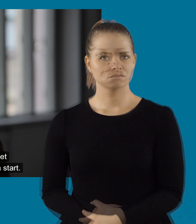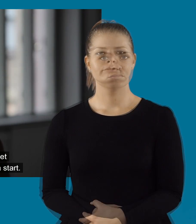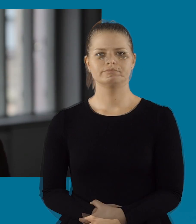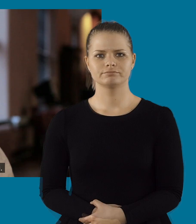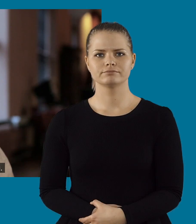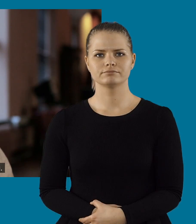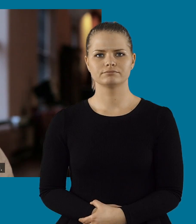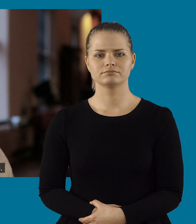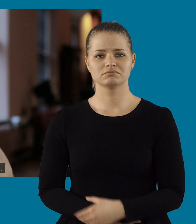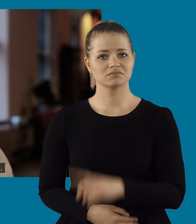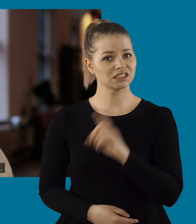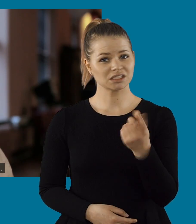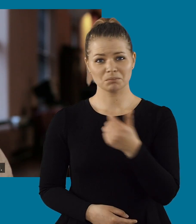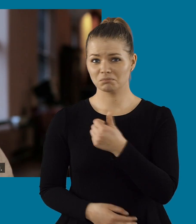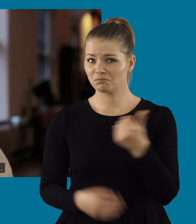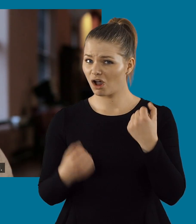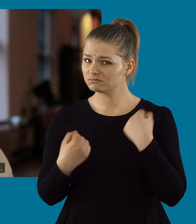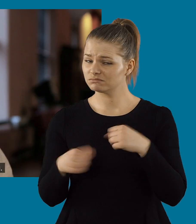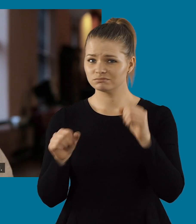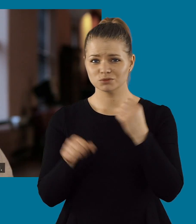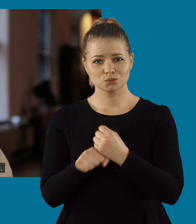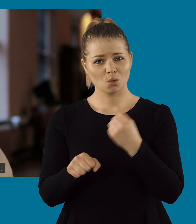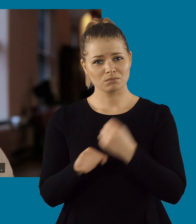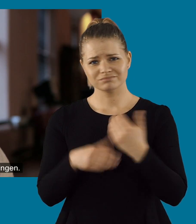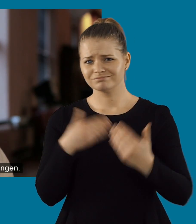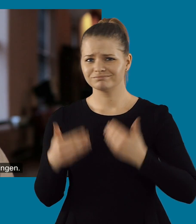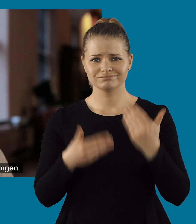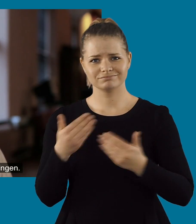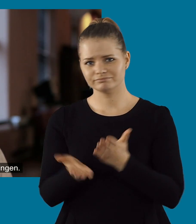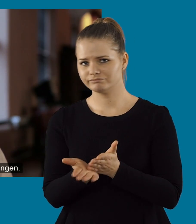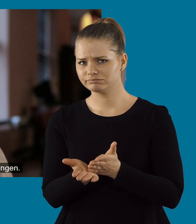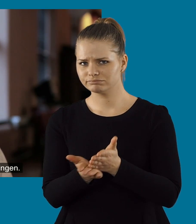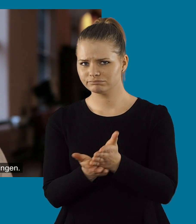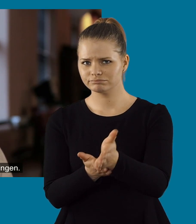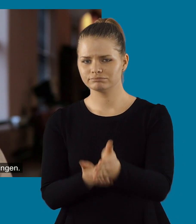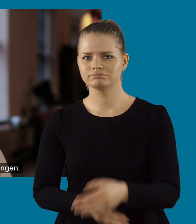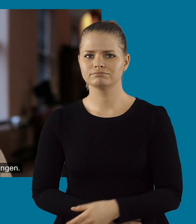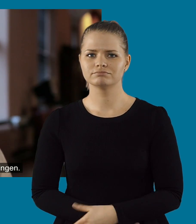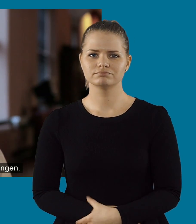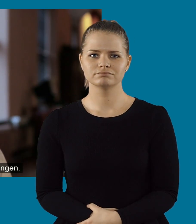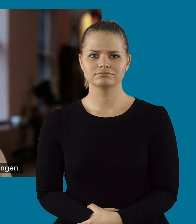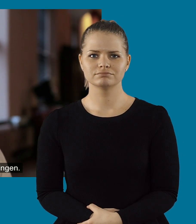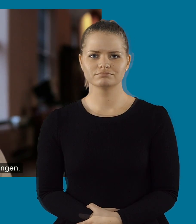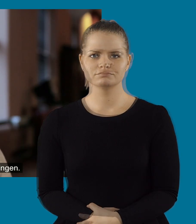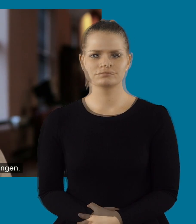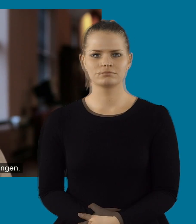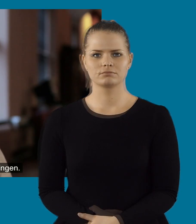Och sen är det bara att sätta igång. Sätt igång och jobba i den här riktningen.